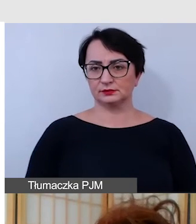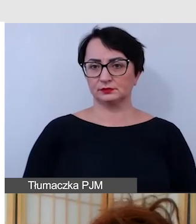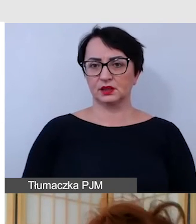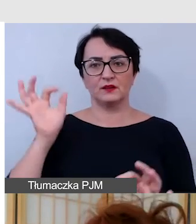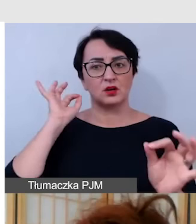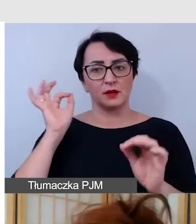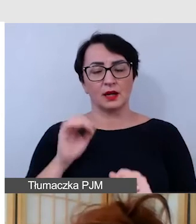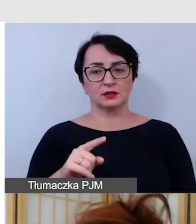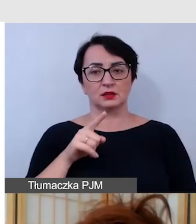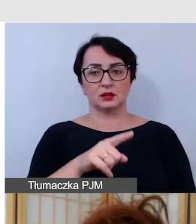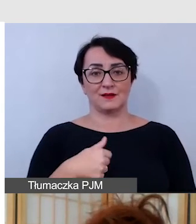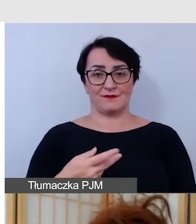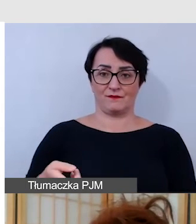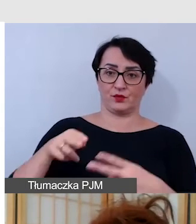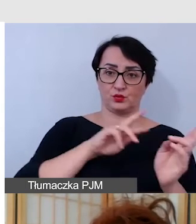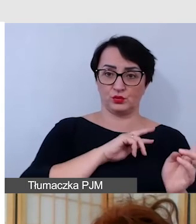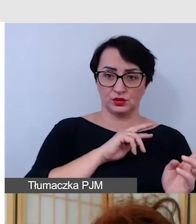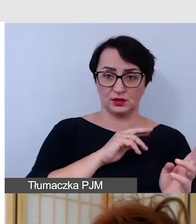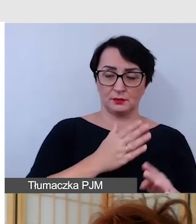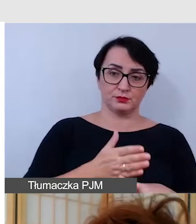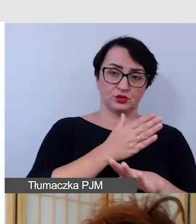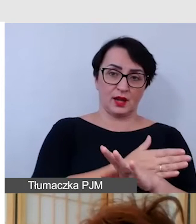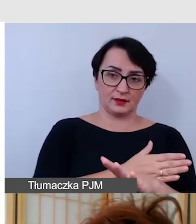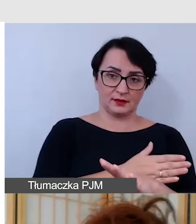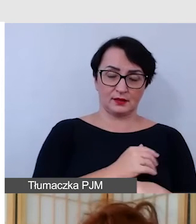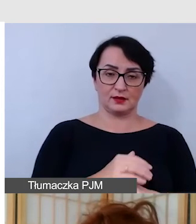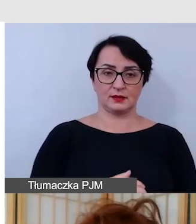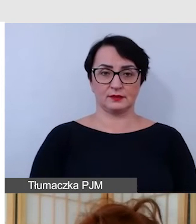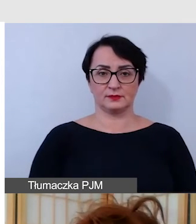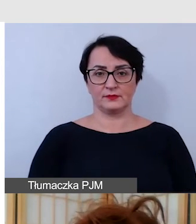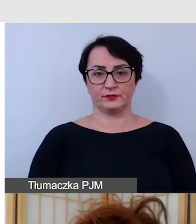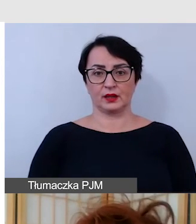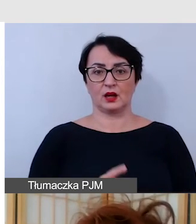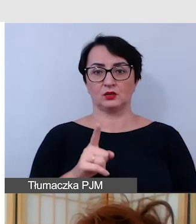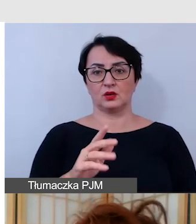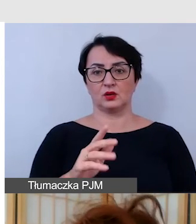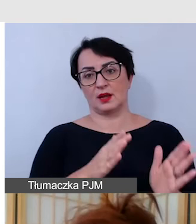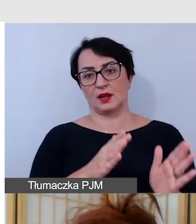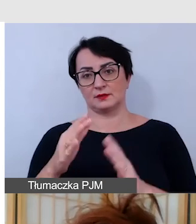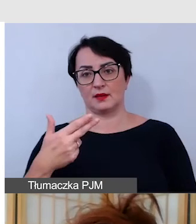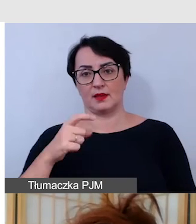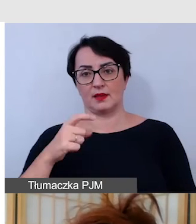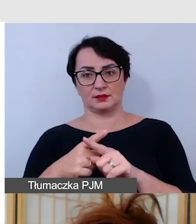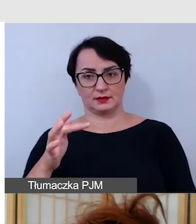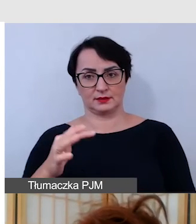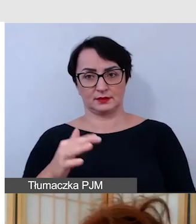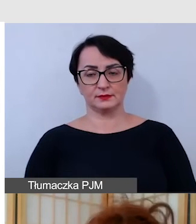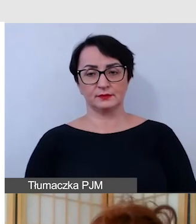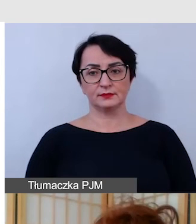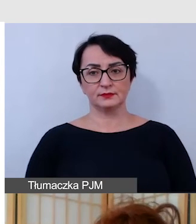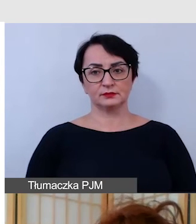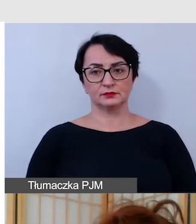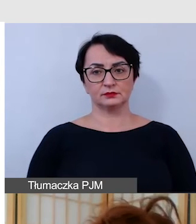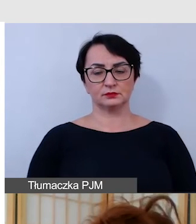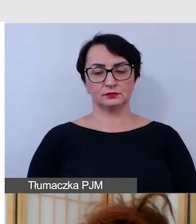mamy informację, że jak chcę wrócić na poprzednią stronę, to mam kliknąć previous, a po prawej stronie widzimy next. To jest